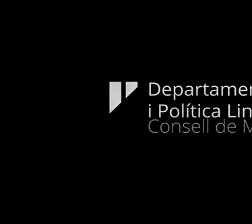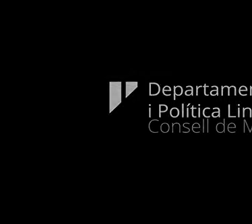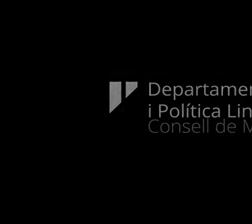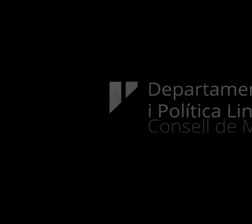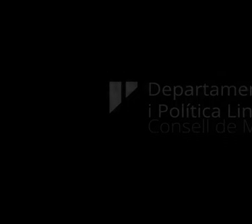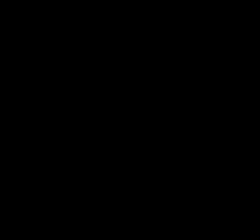Rudin ma de